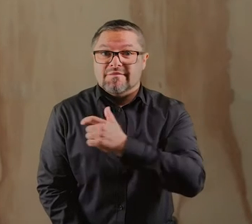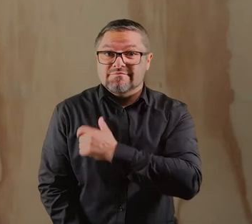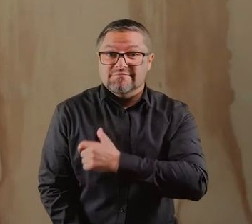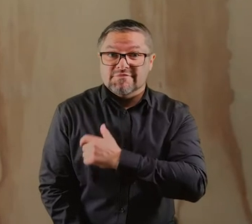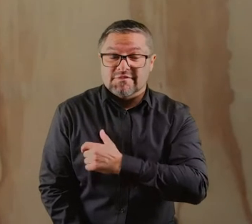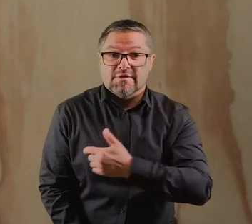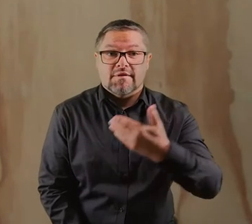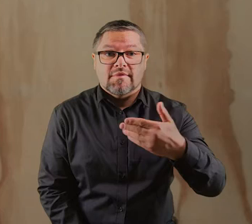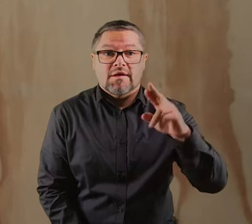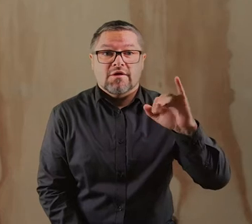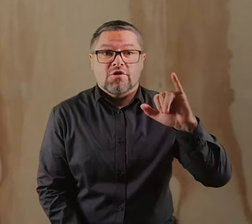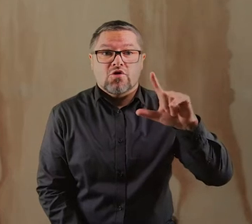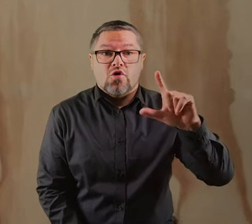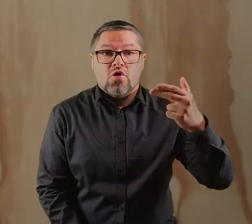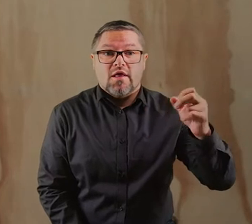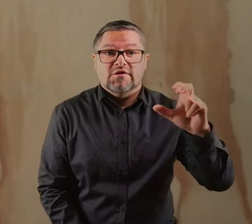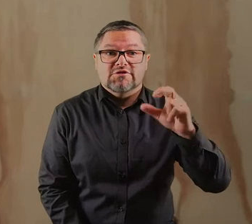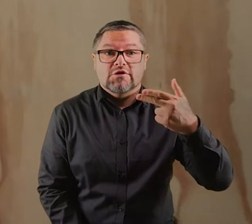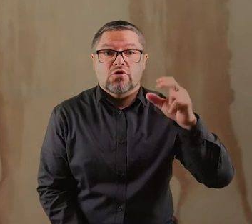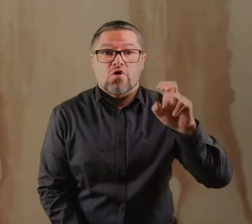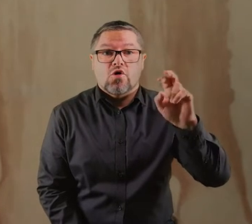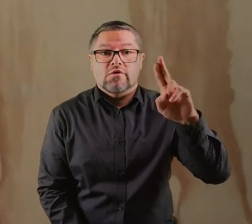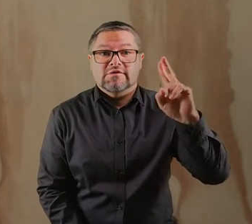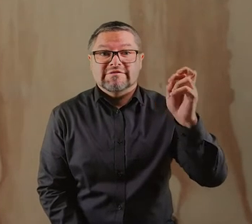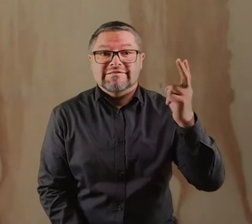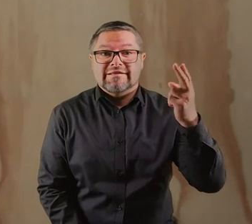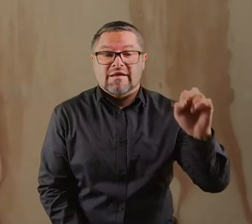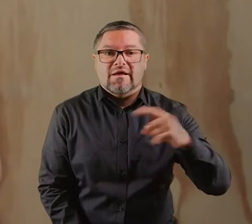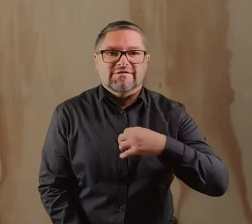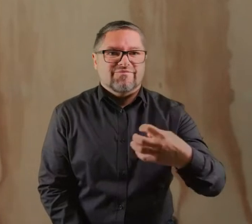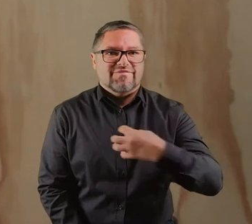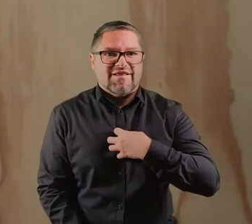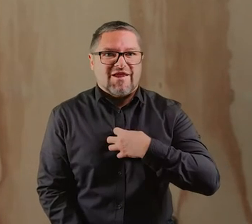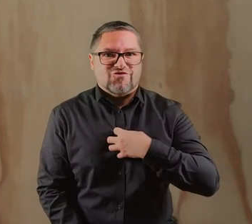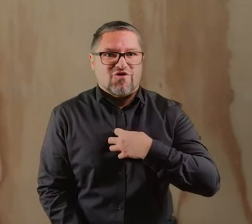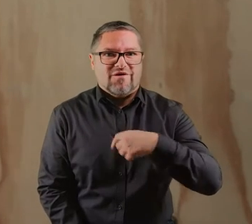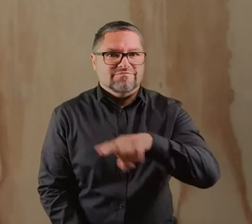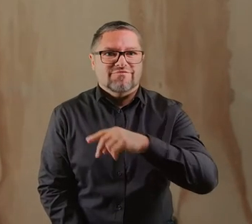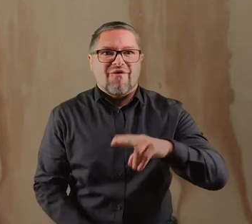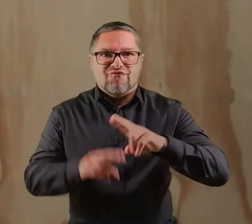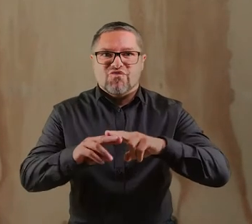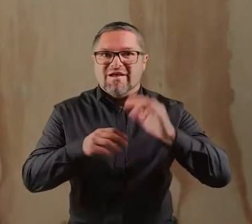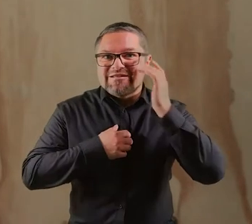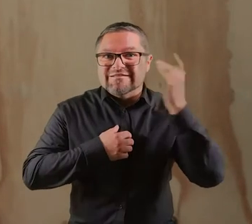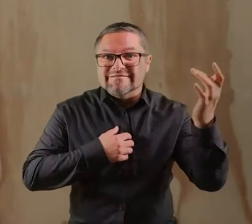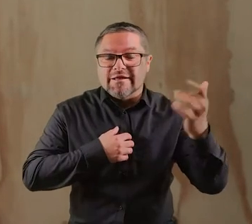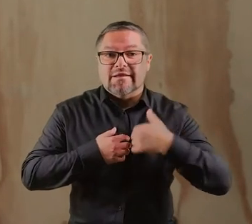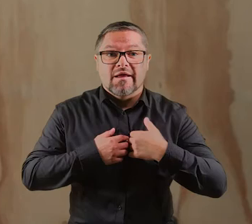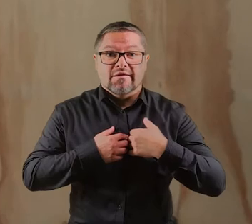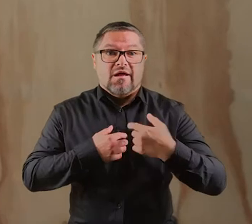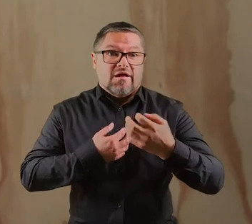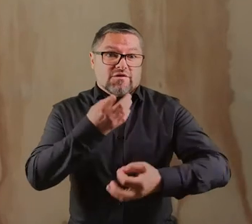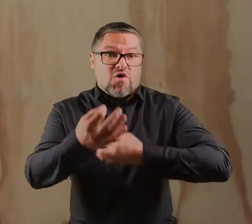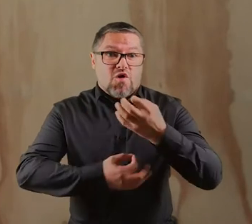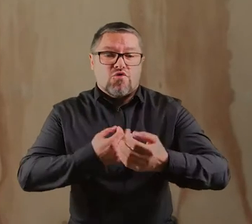Witam serdecznie, nazywam się Mariola Czarnochorska i jestem dyrektorką operacyjną Fundacji Iskierka. W czasie dzisiejszego nagrania